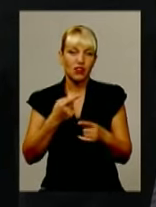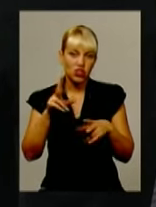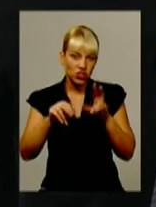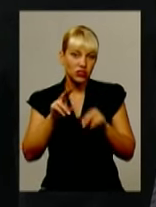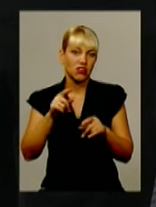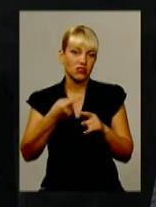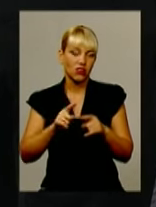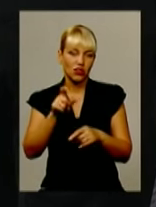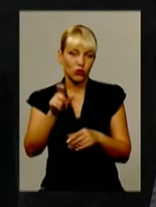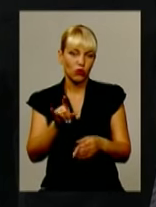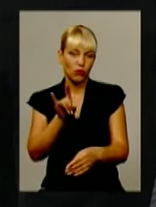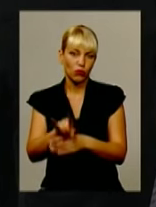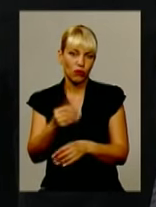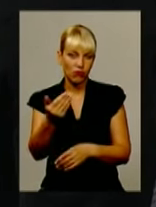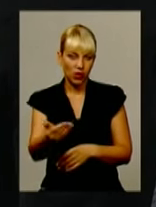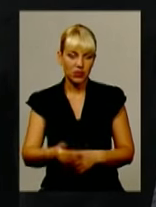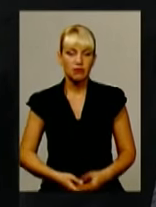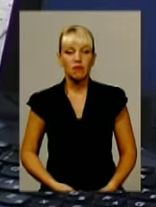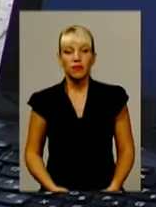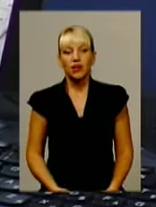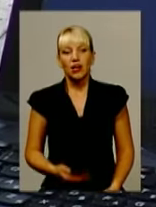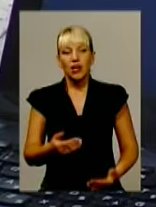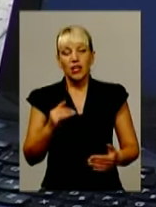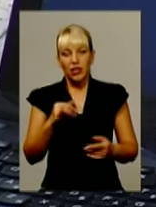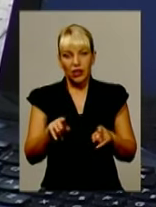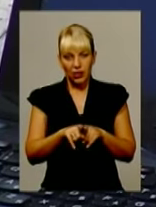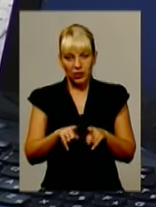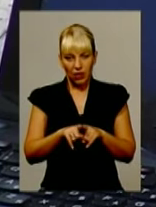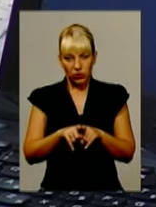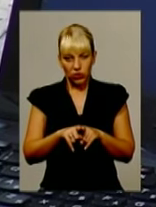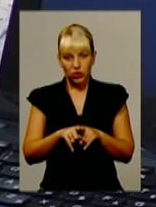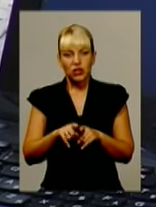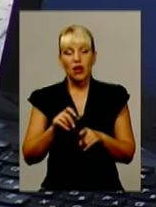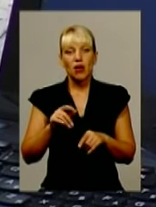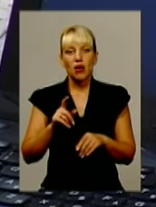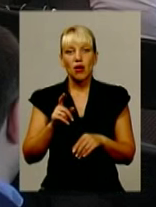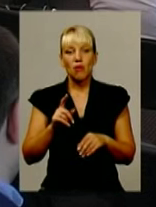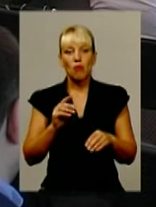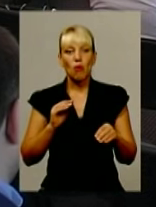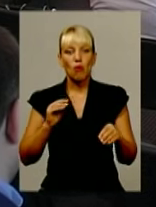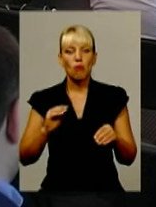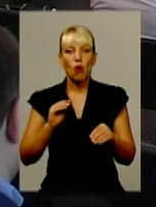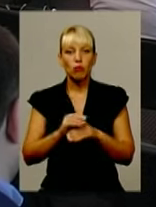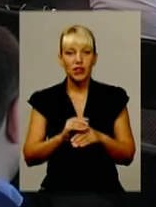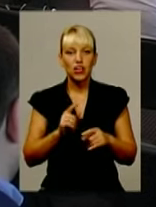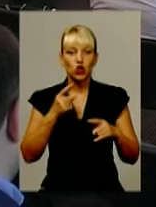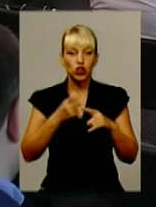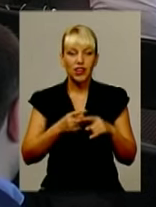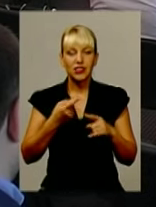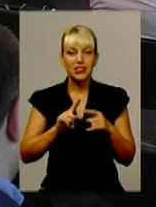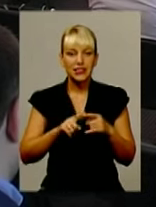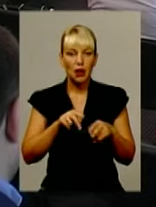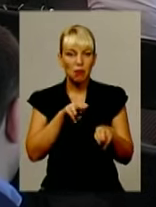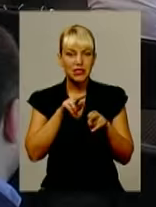Також ще один інструмент для контролю за фінансами потенційних народних обранців – мобільний додаток «Мисливець за рекламою». Це